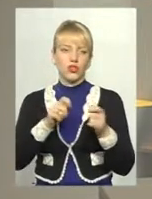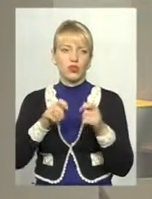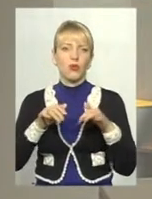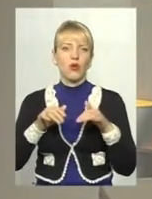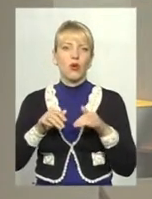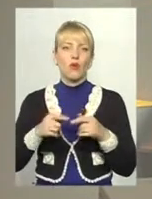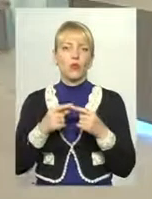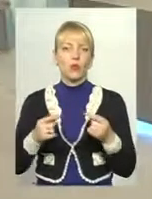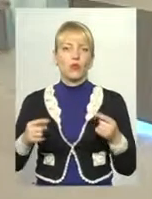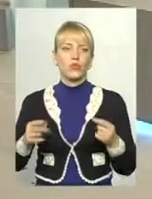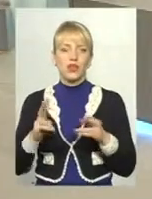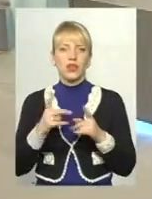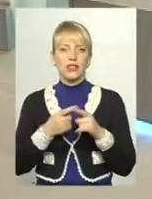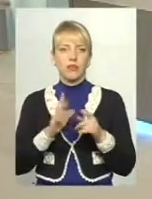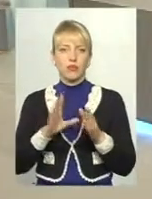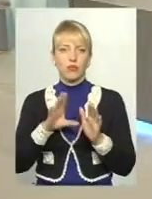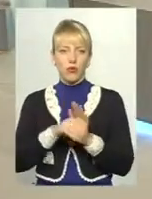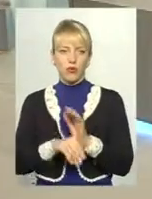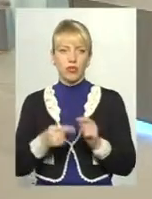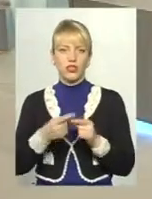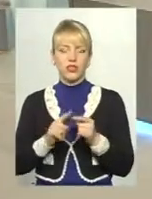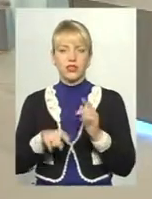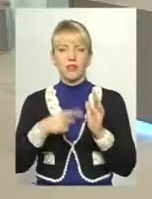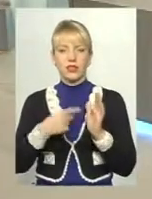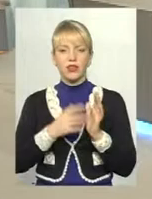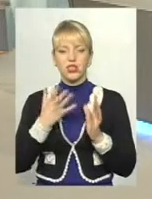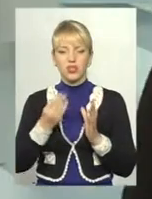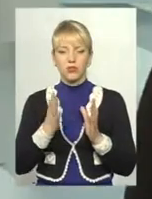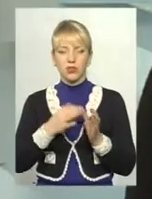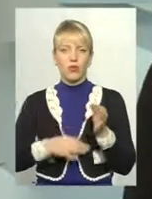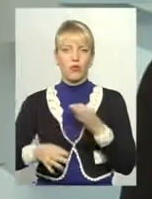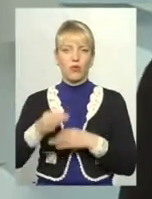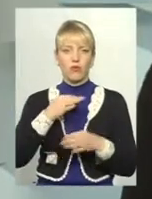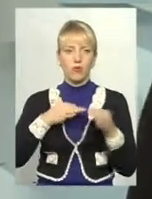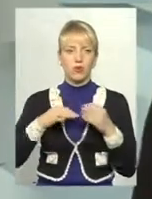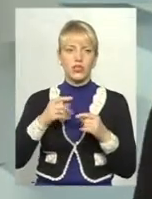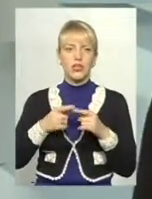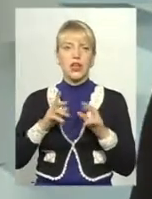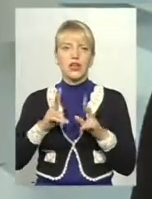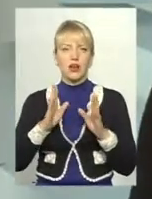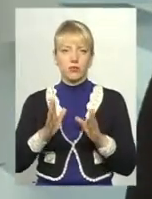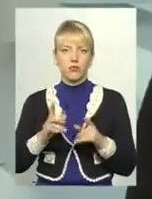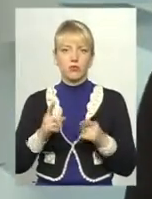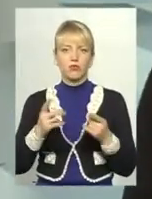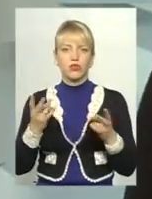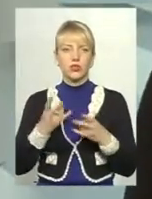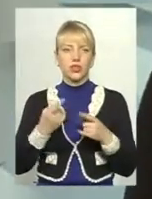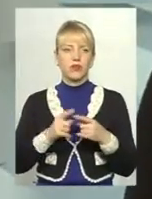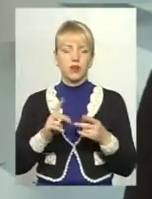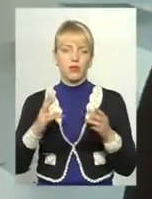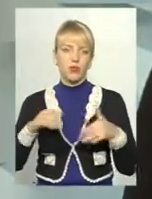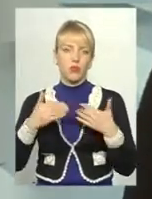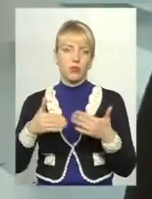Як він буде впроваджуватись? Це питання ще буде обговорюватися, буде, тому що це, звичайно, треба людям пропонувати.